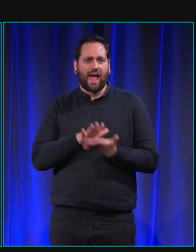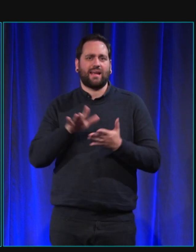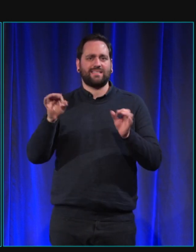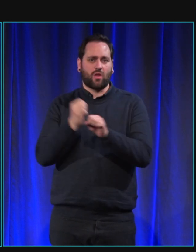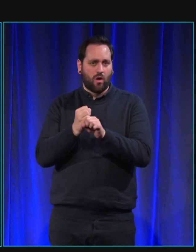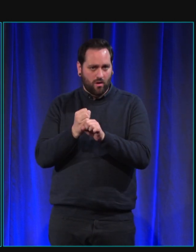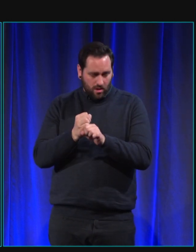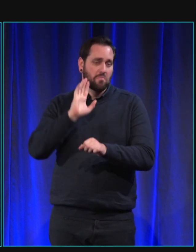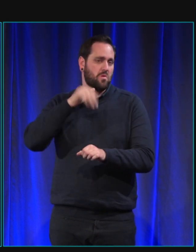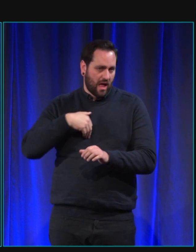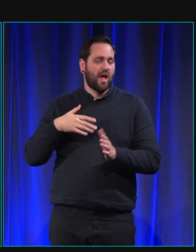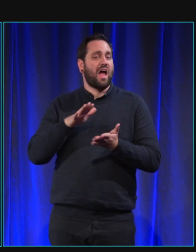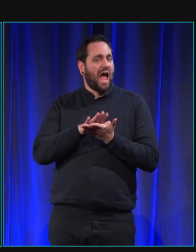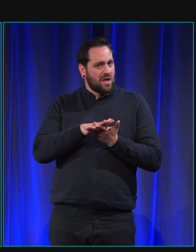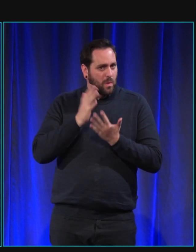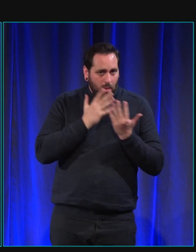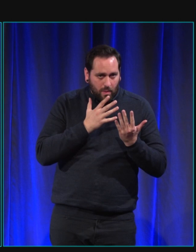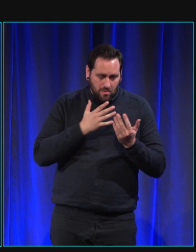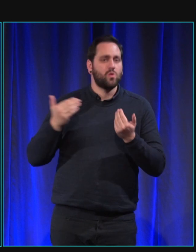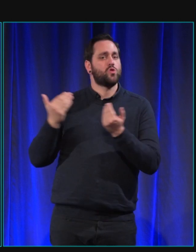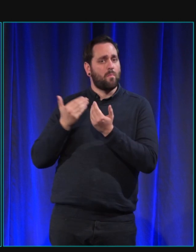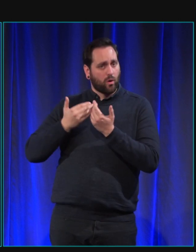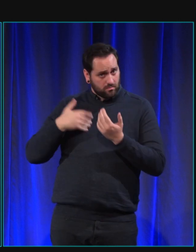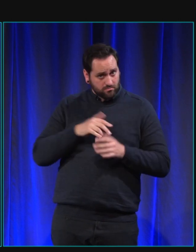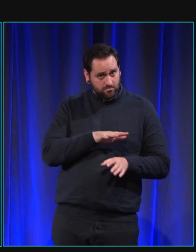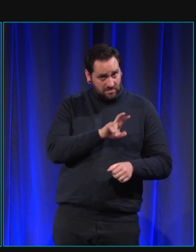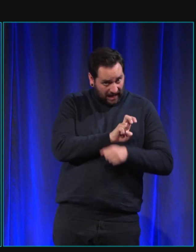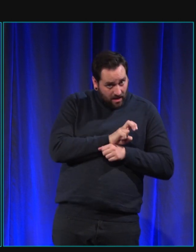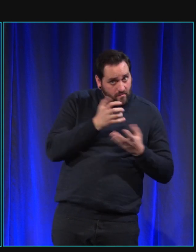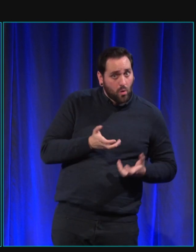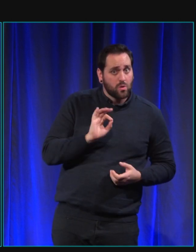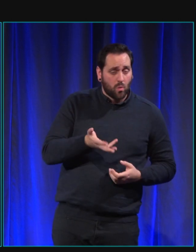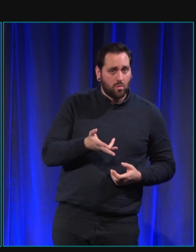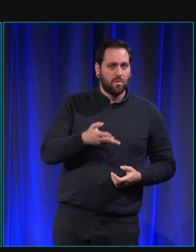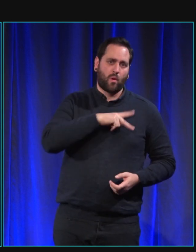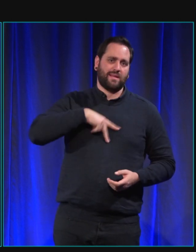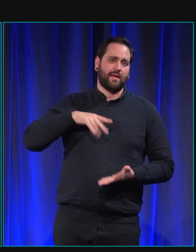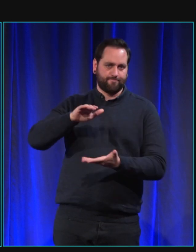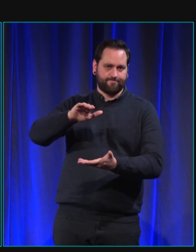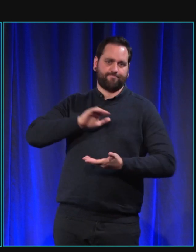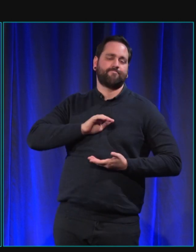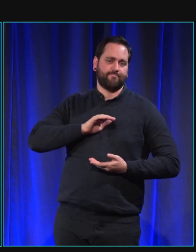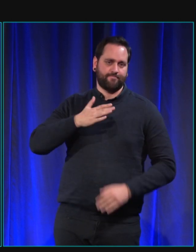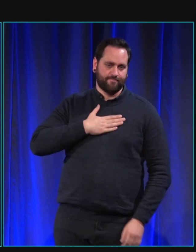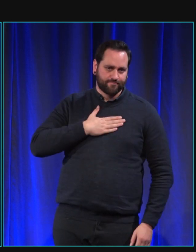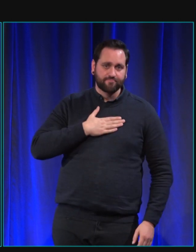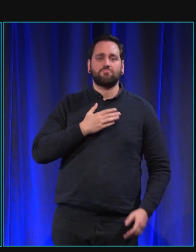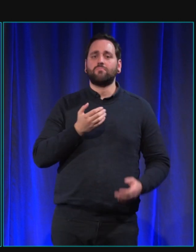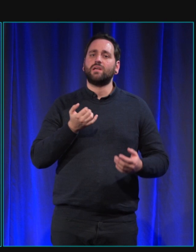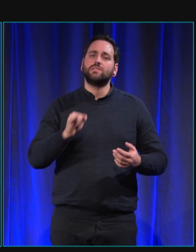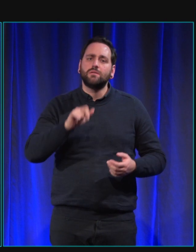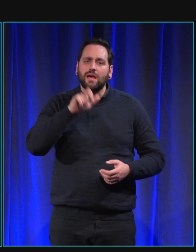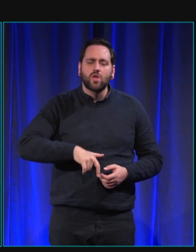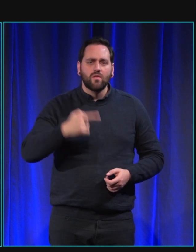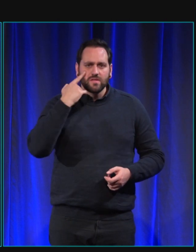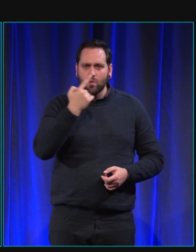'il est à notre nom. et donc si le déficient visuel ne peut pas le garder ce sera